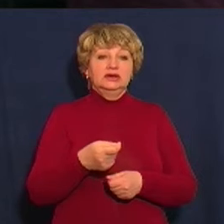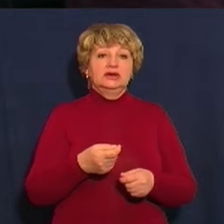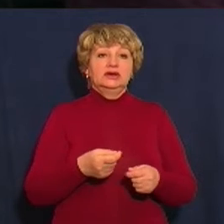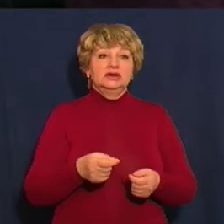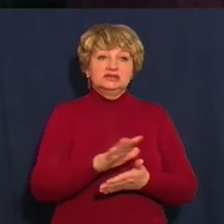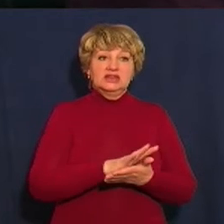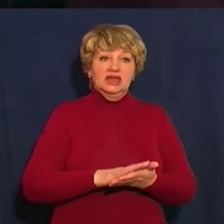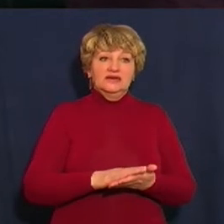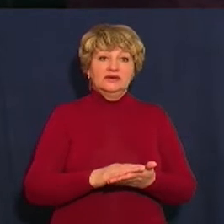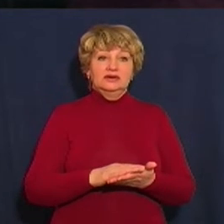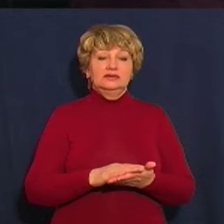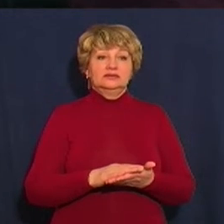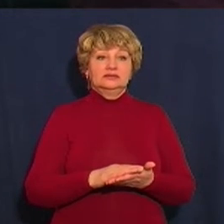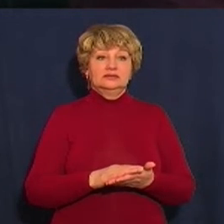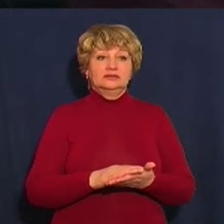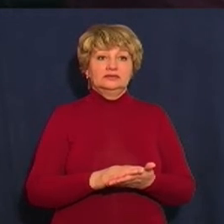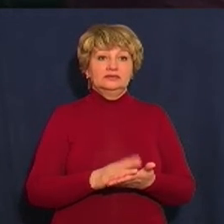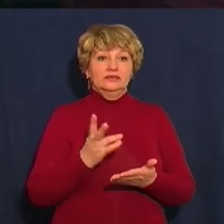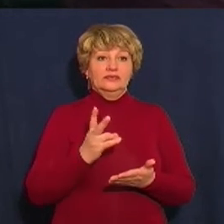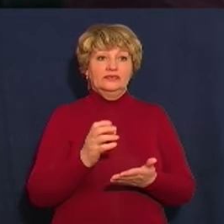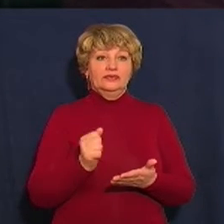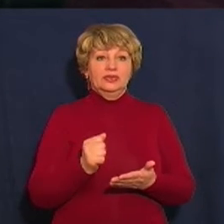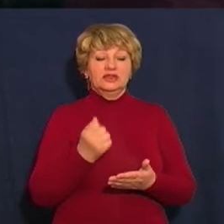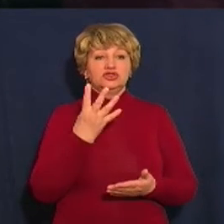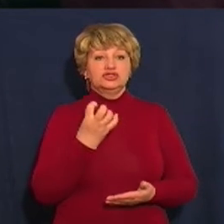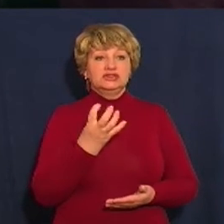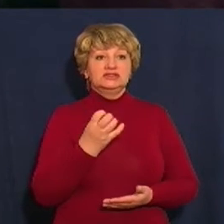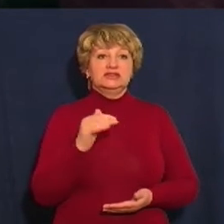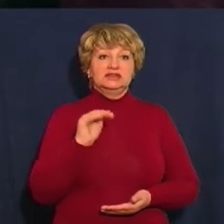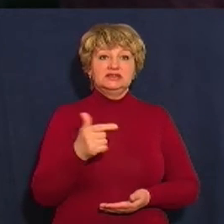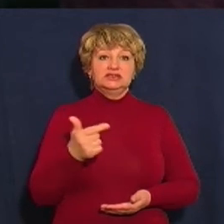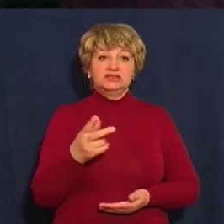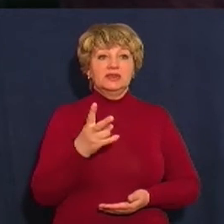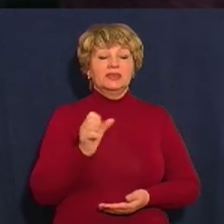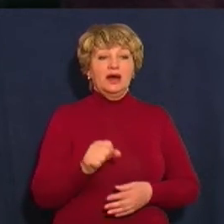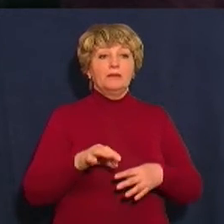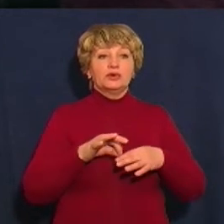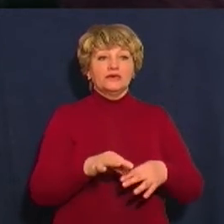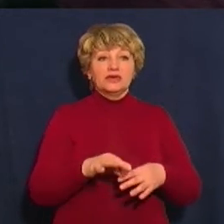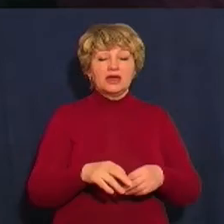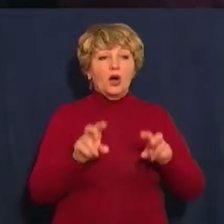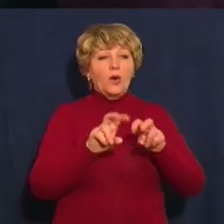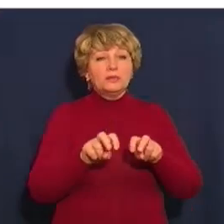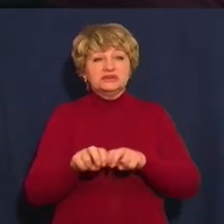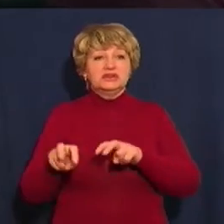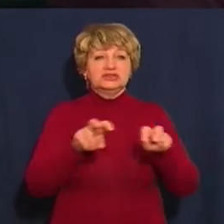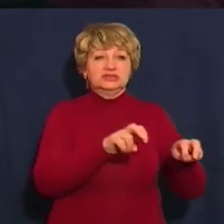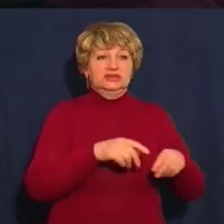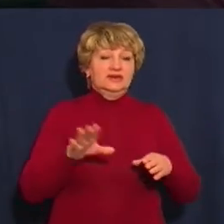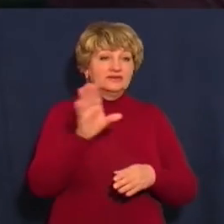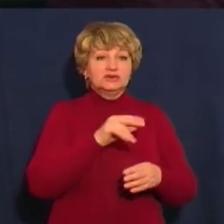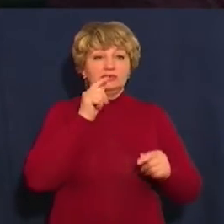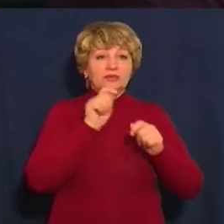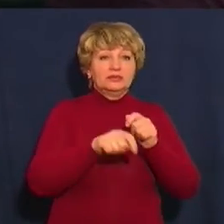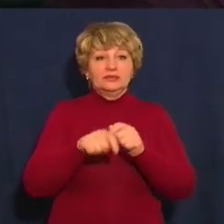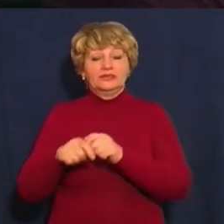ПСЕР, так можна сказати, це 400 тисяч гривень на проведення комплексного обстеження пасажиропотоків. На жаль,